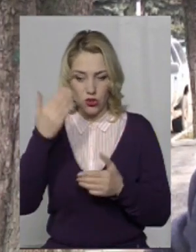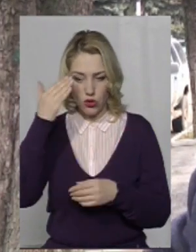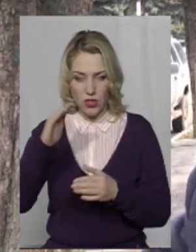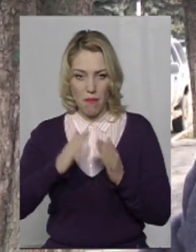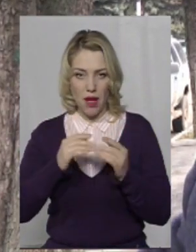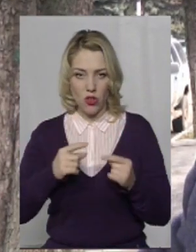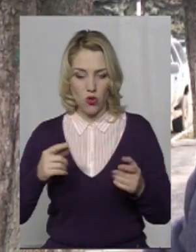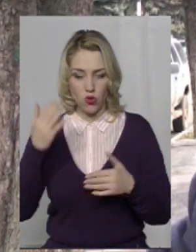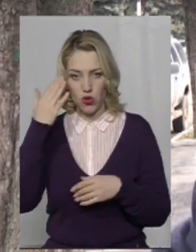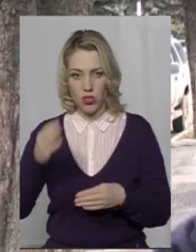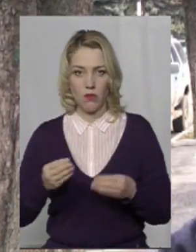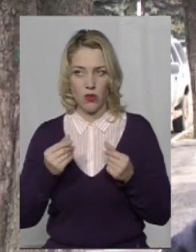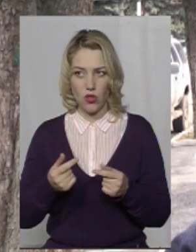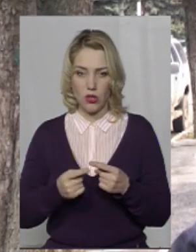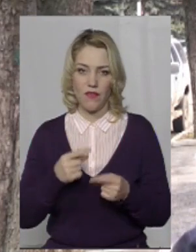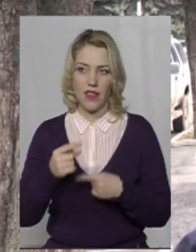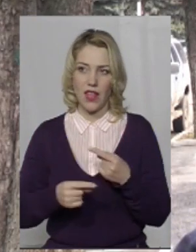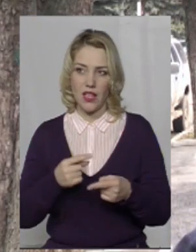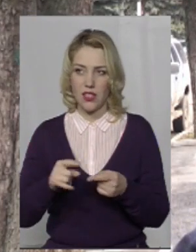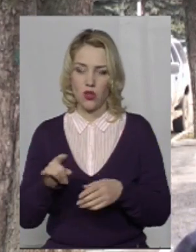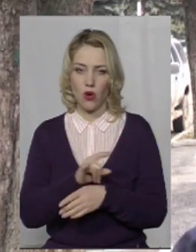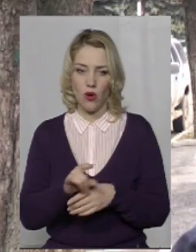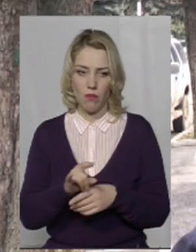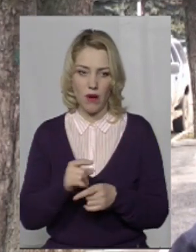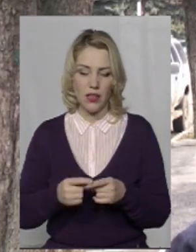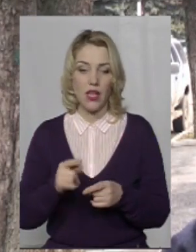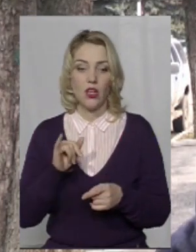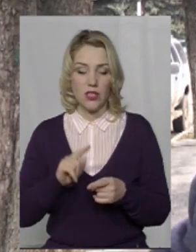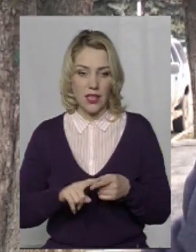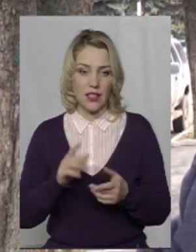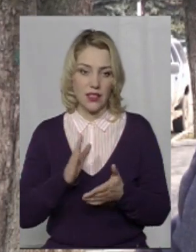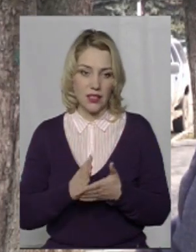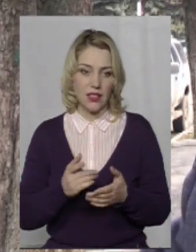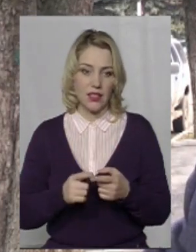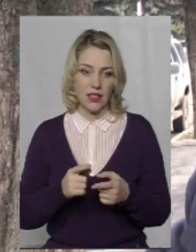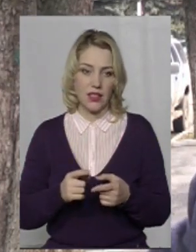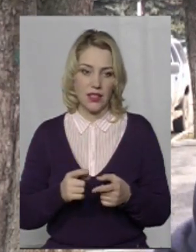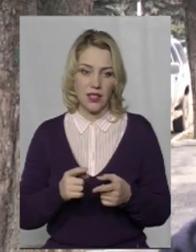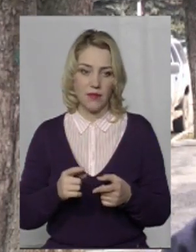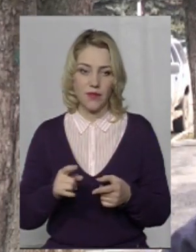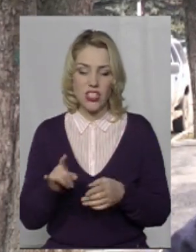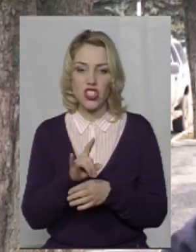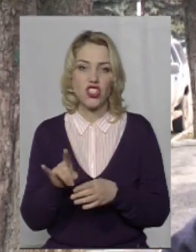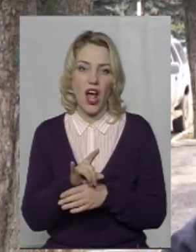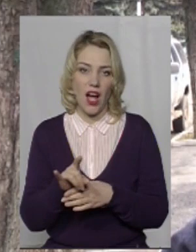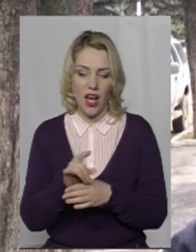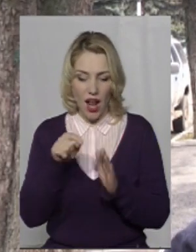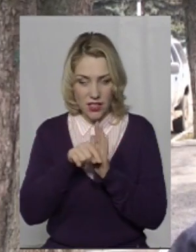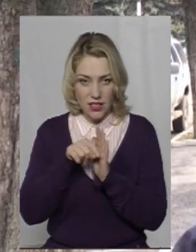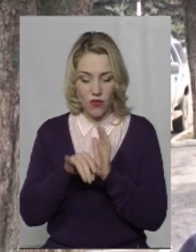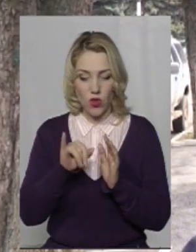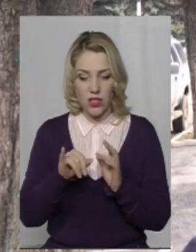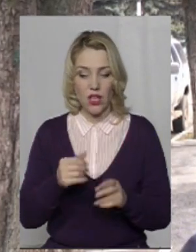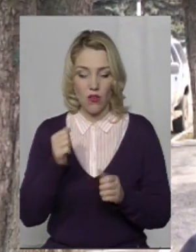коштами, внаслідок обману, чи зложивання довірою, то це є ознаки злочину, так званого шахрайства. І в кожній